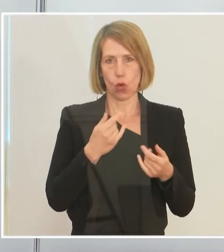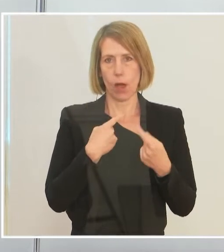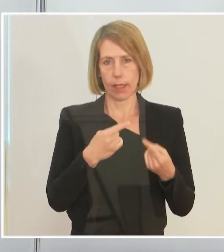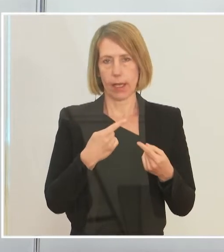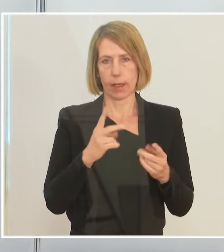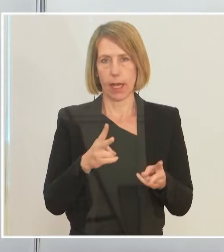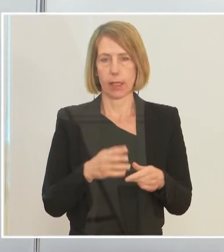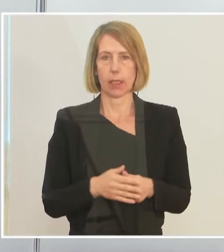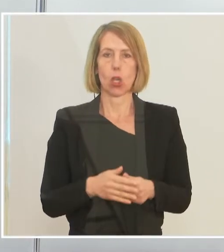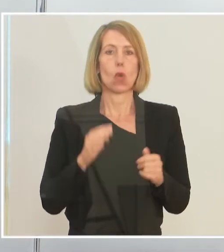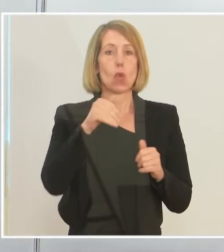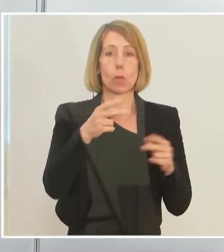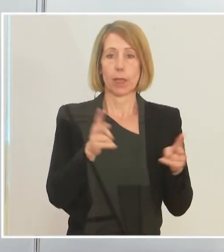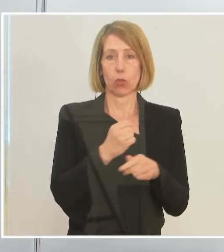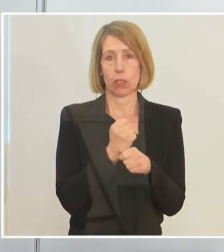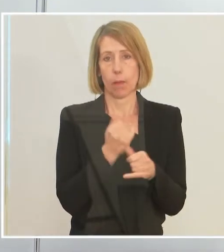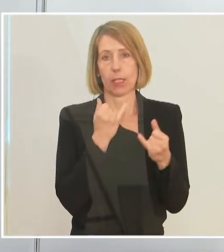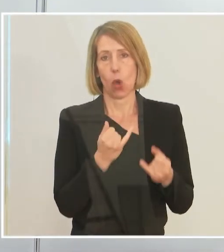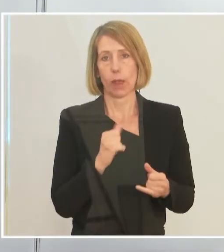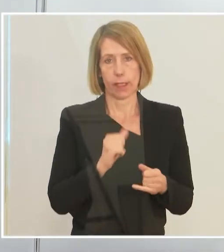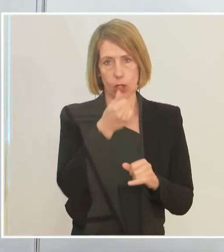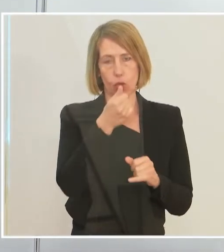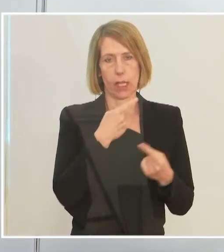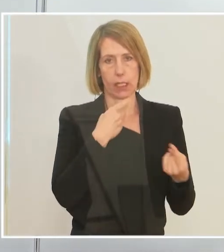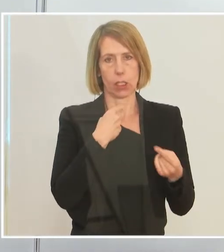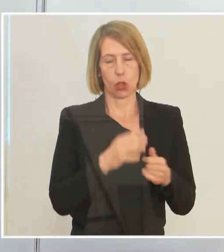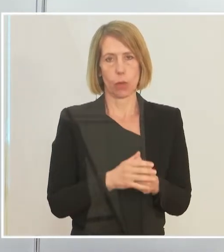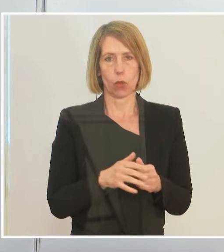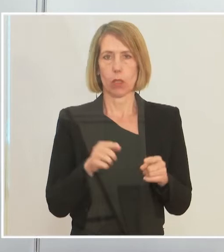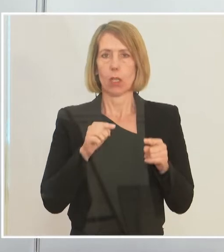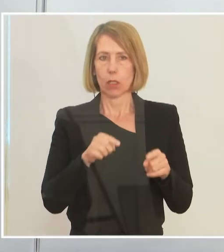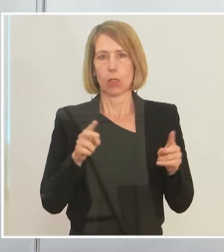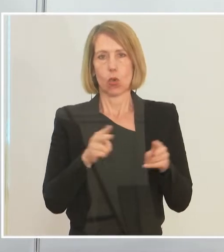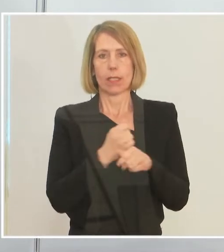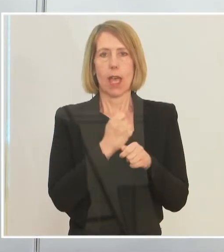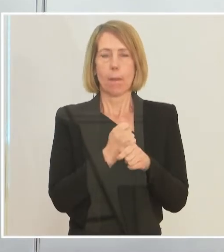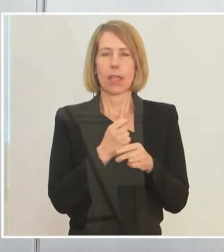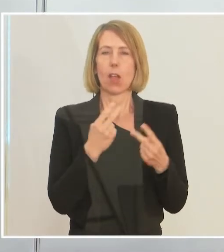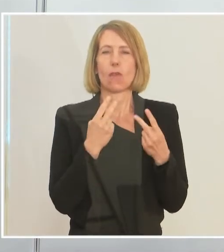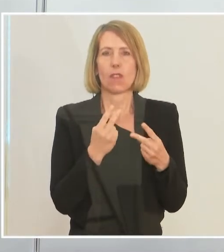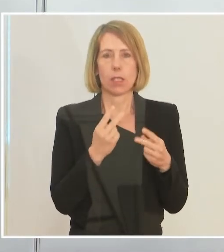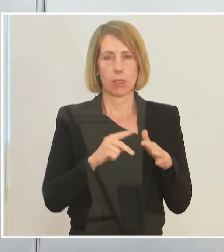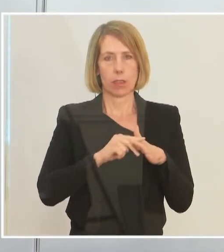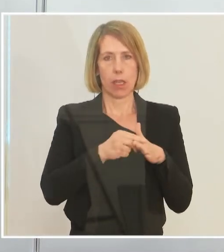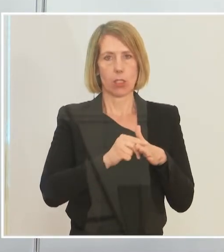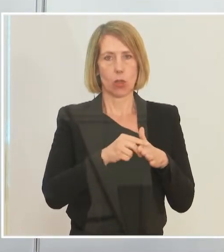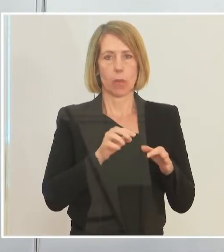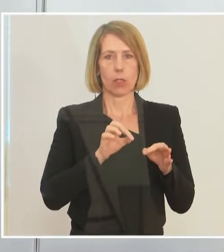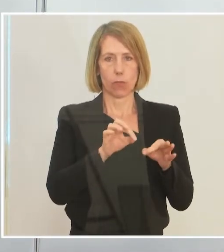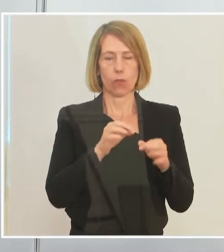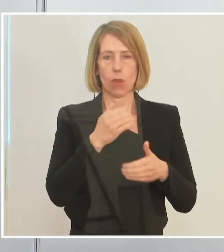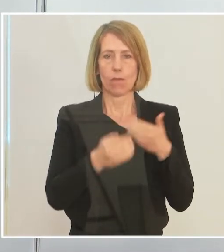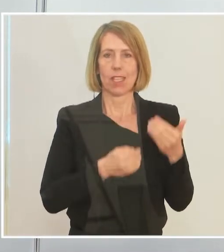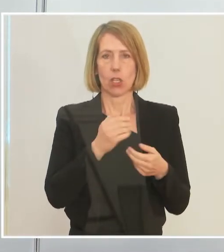primär über Kurzarbeit gesprochen. Kurzarbeit war und ist ein Schlüsselelement der Meisterung der